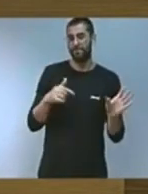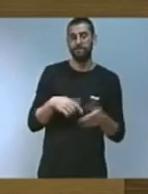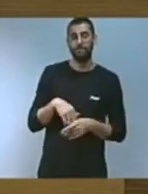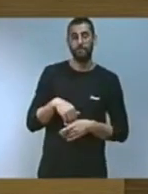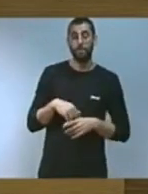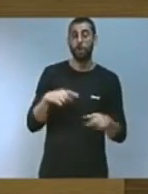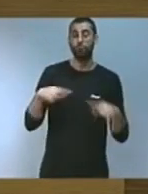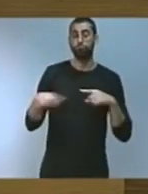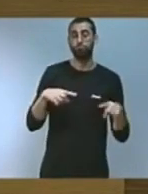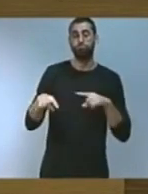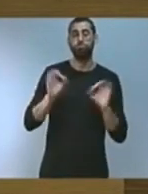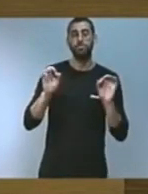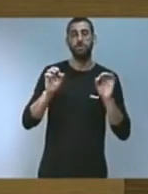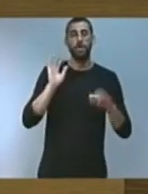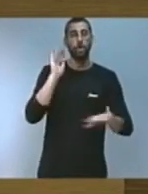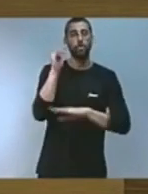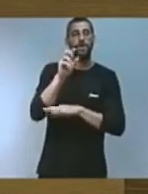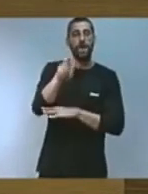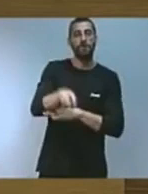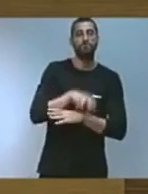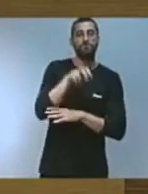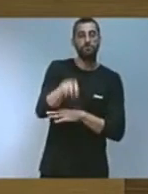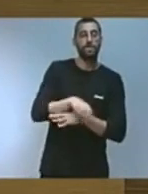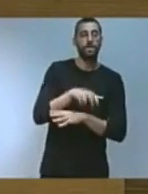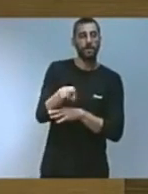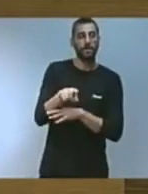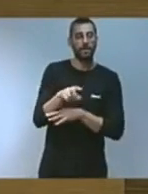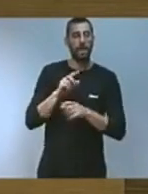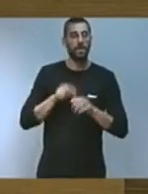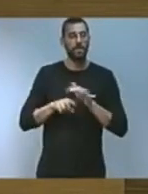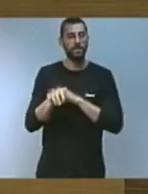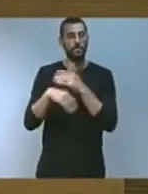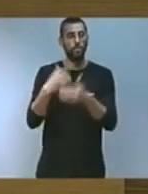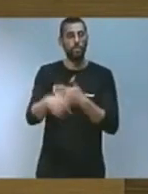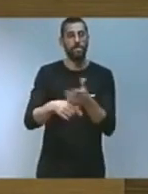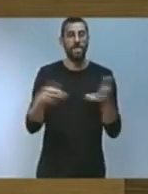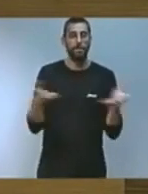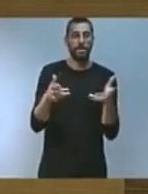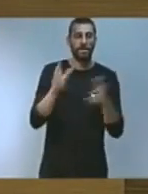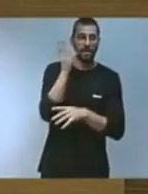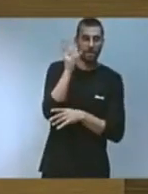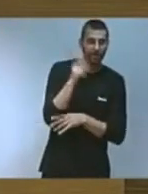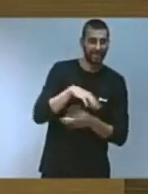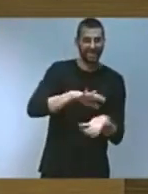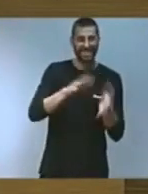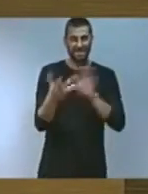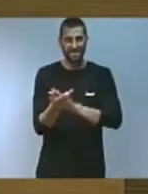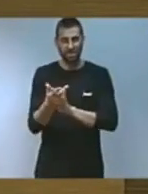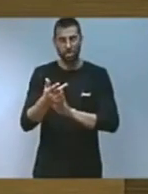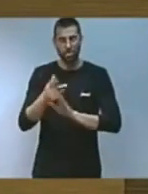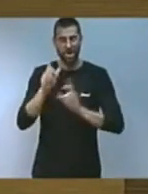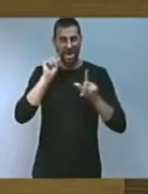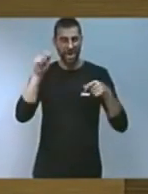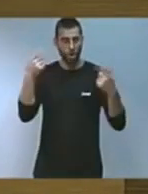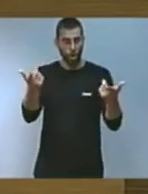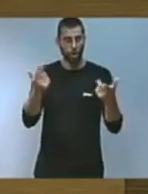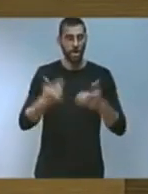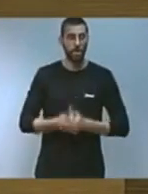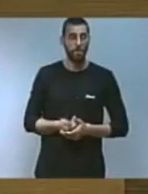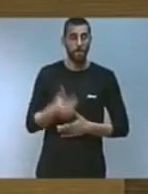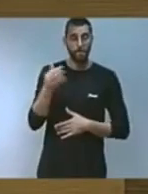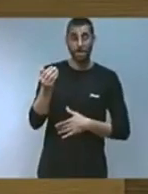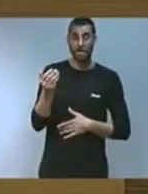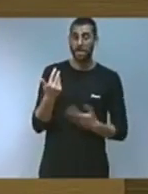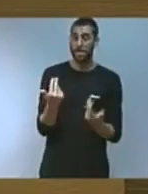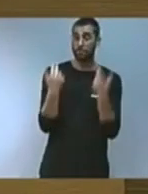Conselleria d'Agricultura, Desenvolupament Rural, Emergència Climàtica i Transició Ecològica i un honor compartir aquestes responsabilitats amb